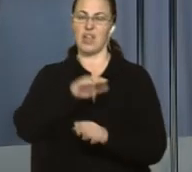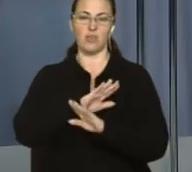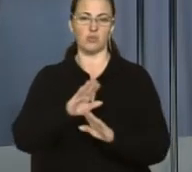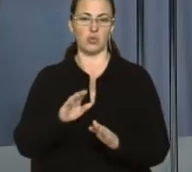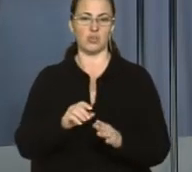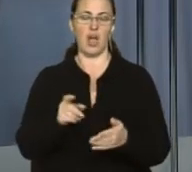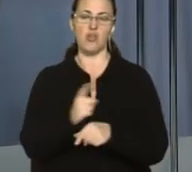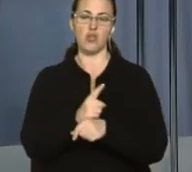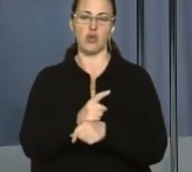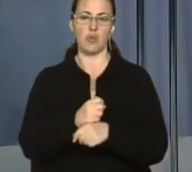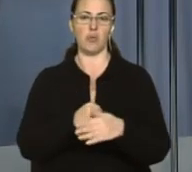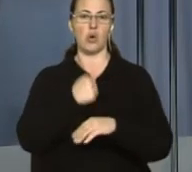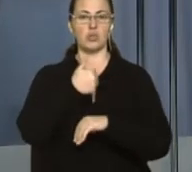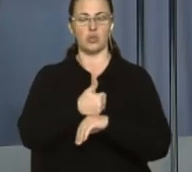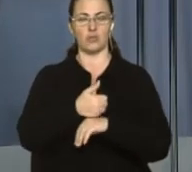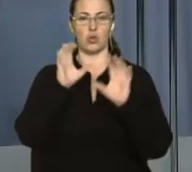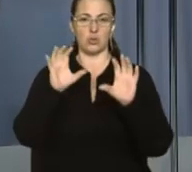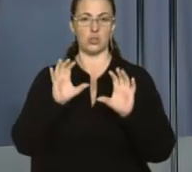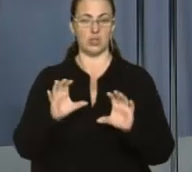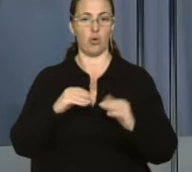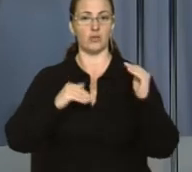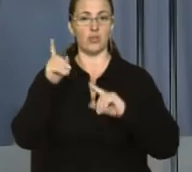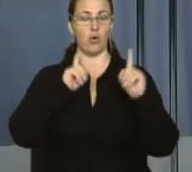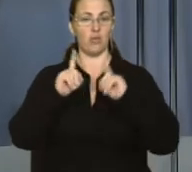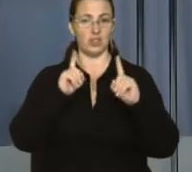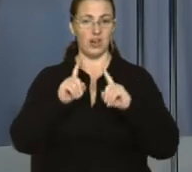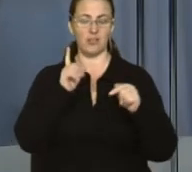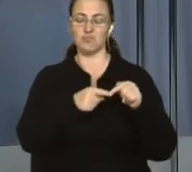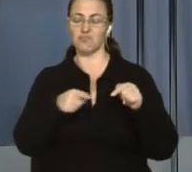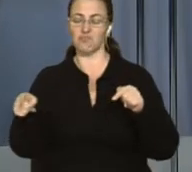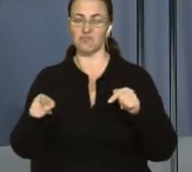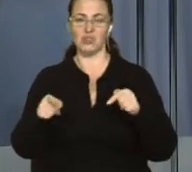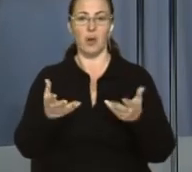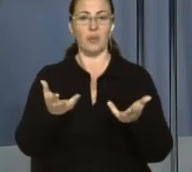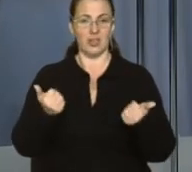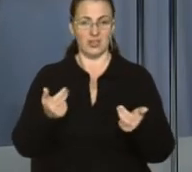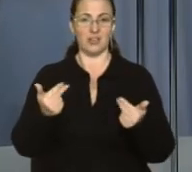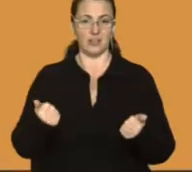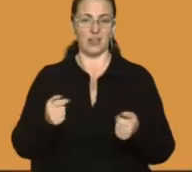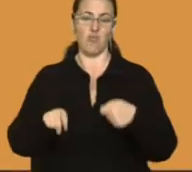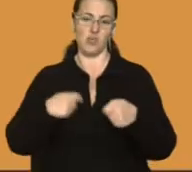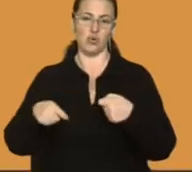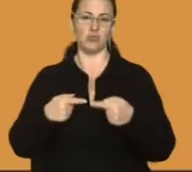На думку суддів, Верховна Рада під час голосування за документ порушила процедури розгляду та ухвалення.